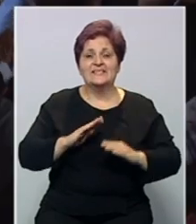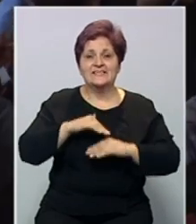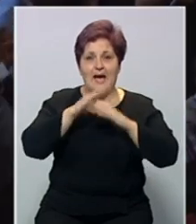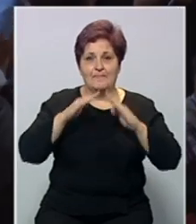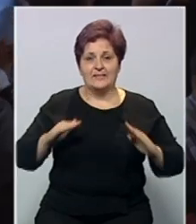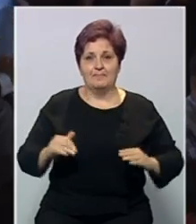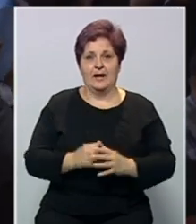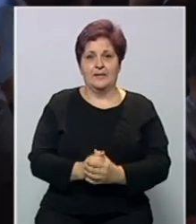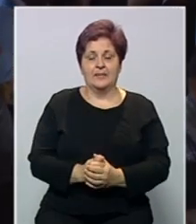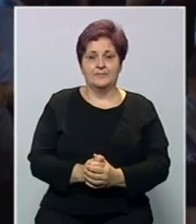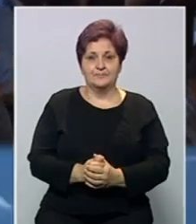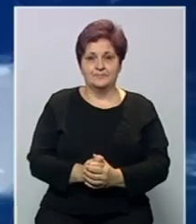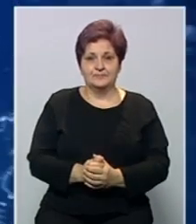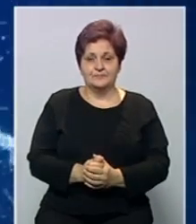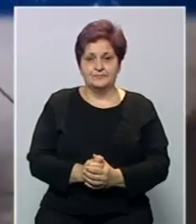fokusu.